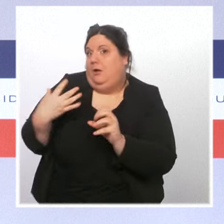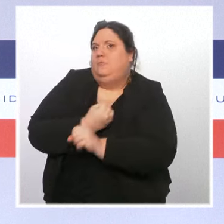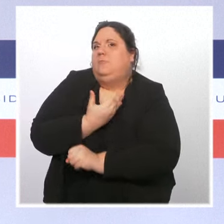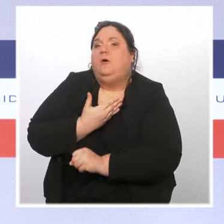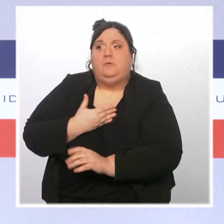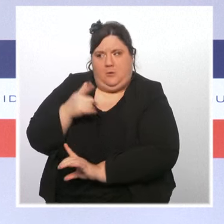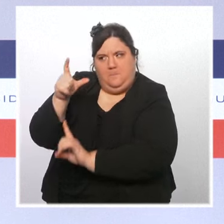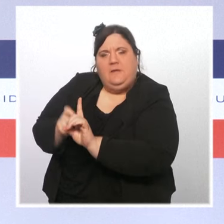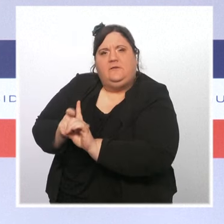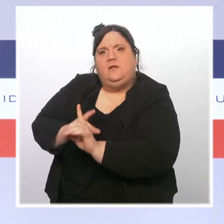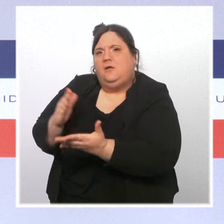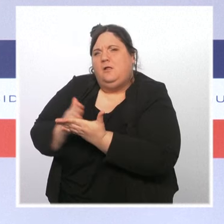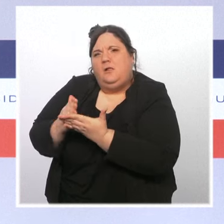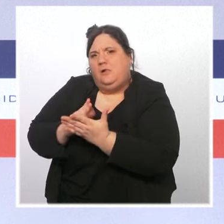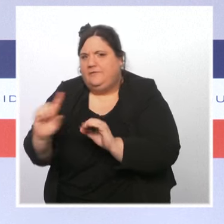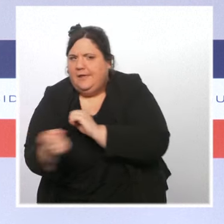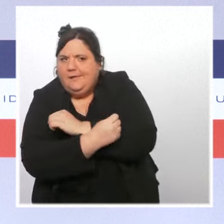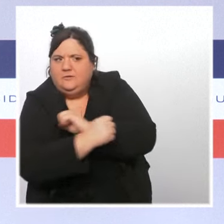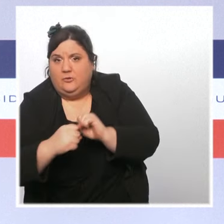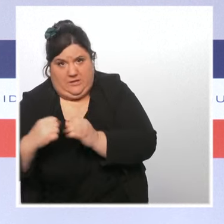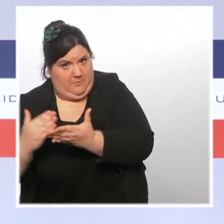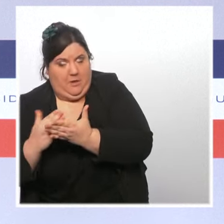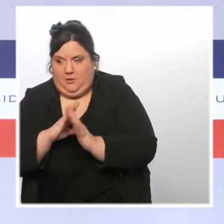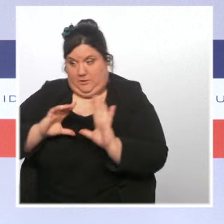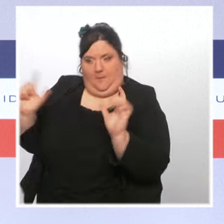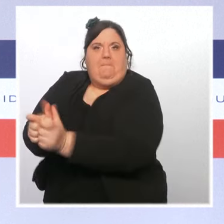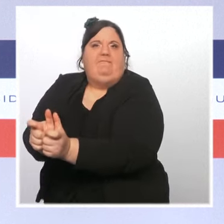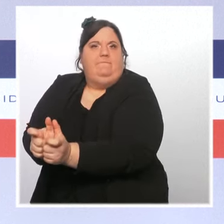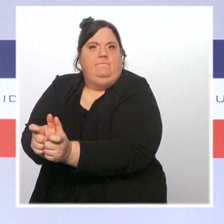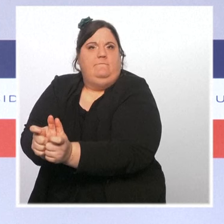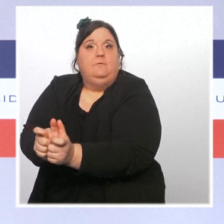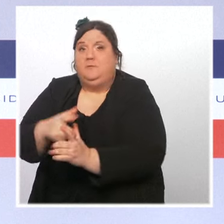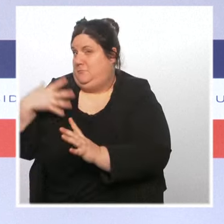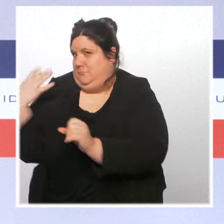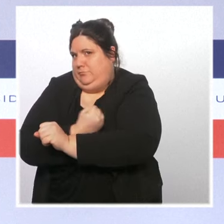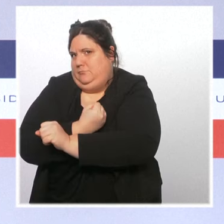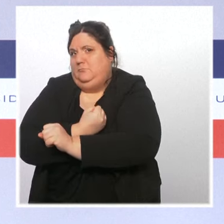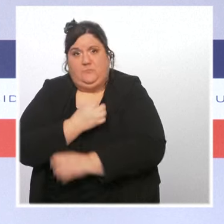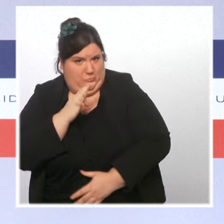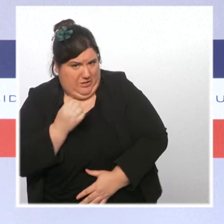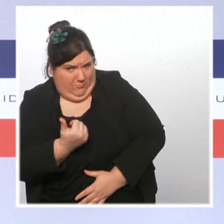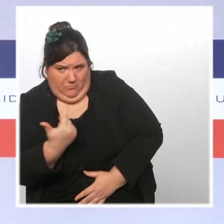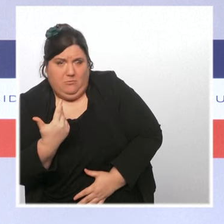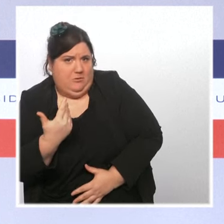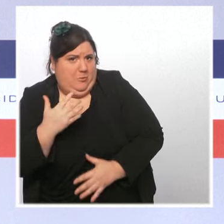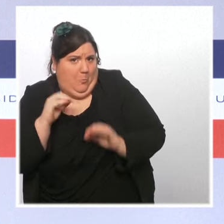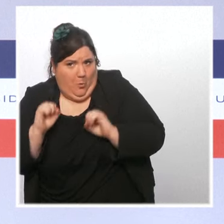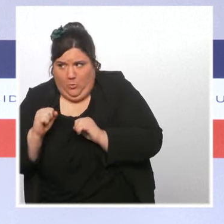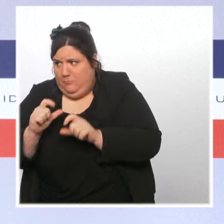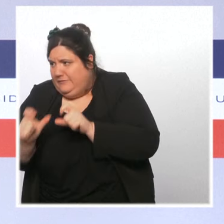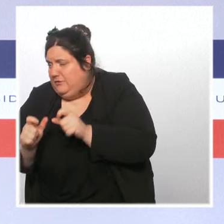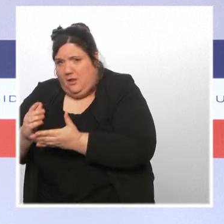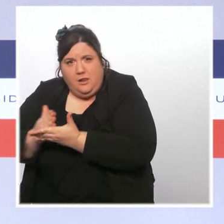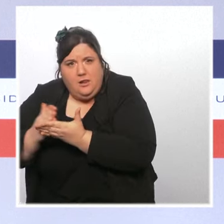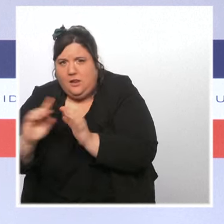'acte. Car oui, il y a des tentatives de passage à l'acte. Et grâce à la mobilisation de ces hommes et de ces femmes au quotidien, nous pouvons